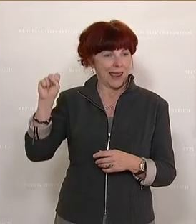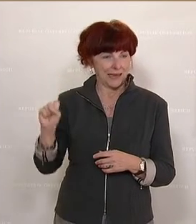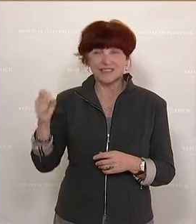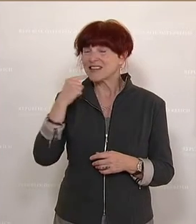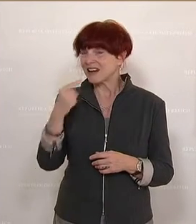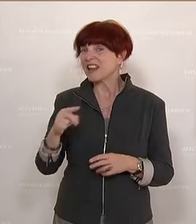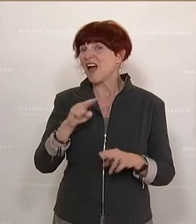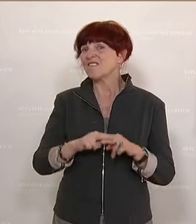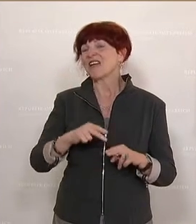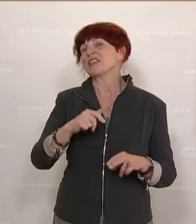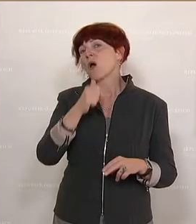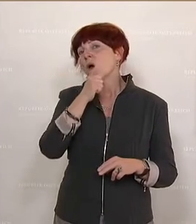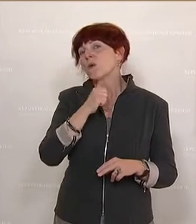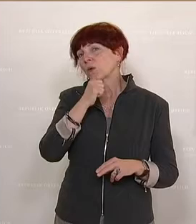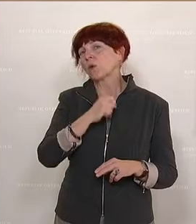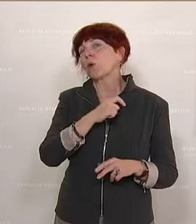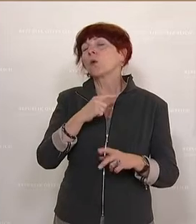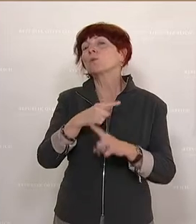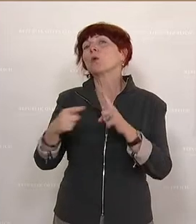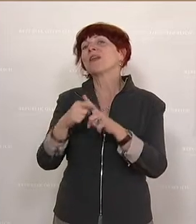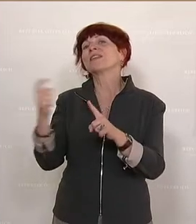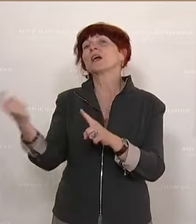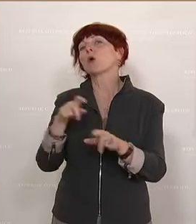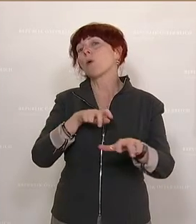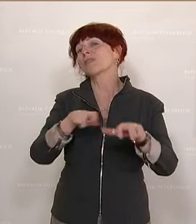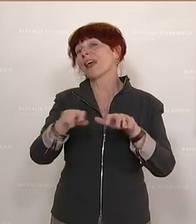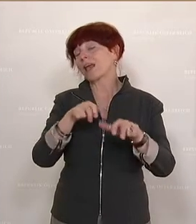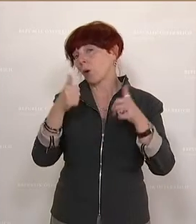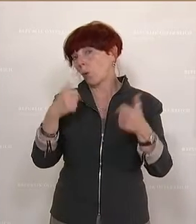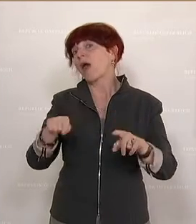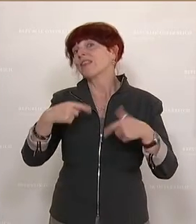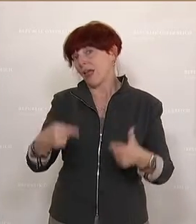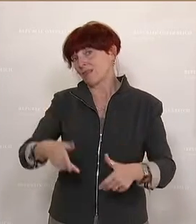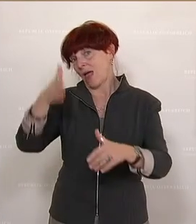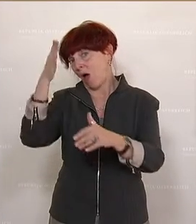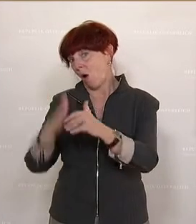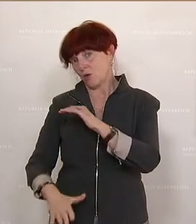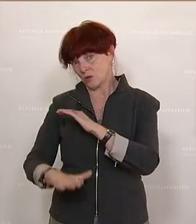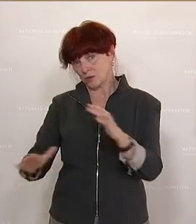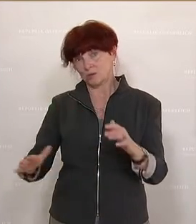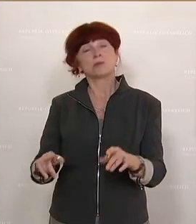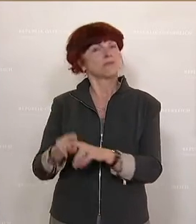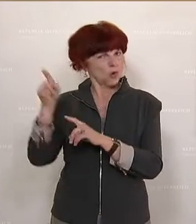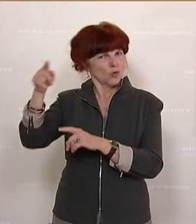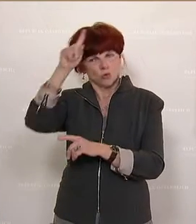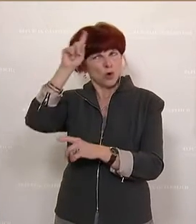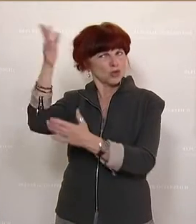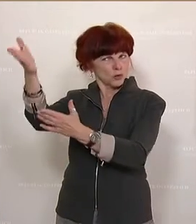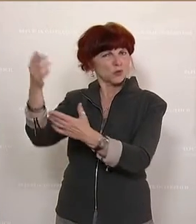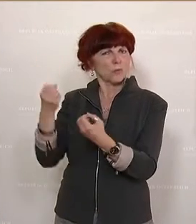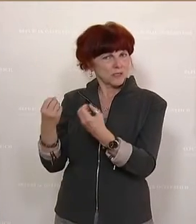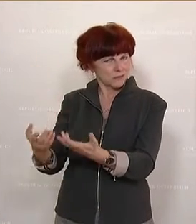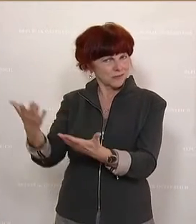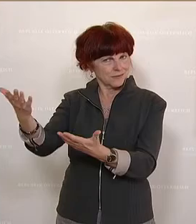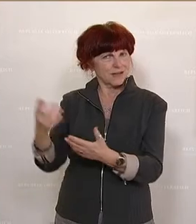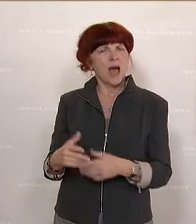in die Regierung kommen, dann ist es aus mit uns. Man kann sich das jetzt derzeit in Deutschland ansehen. Wir sind auch auf einem guten Weg. Aber das